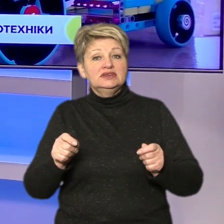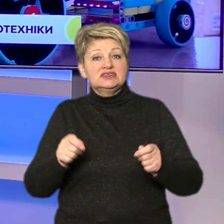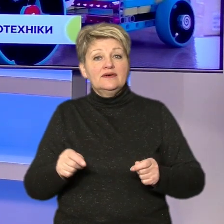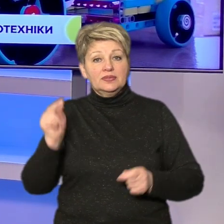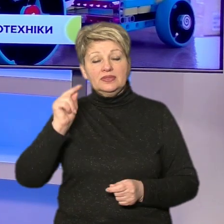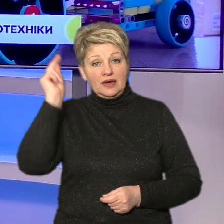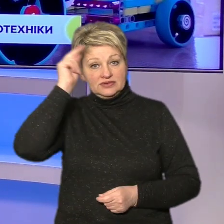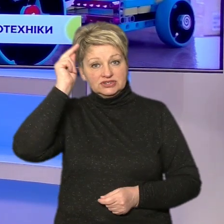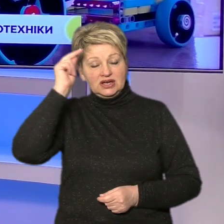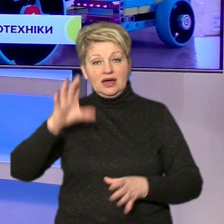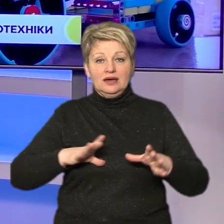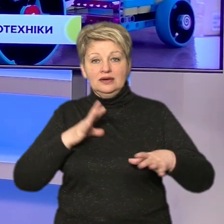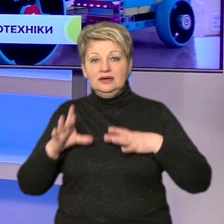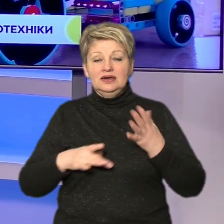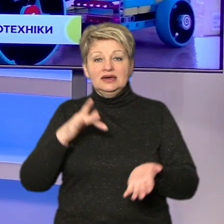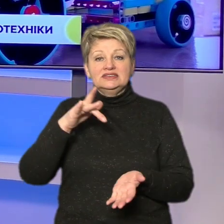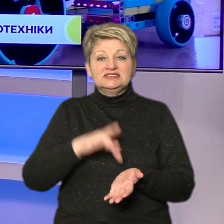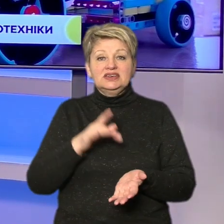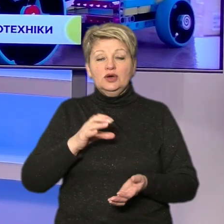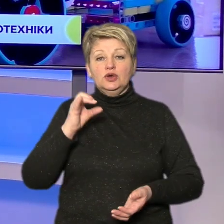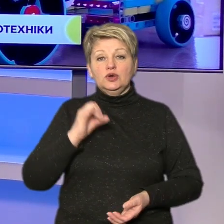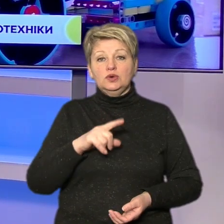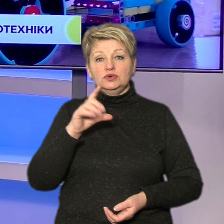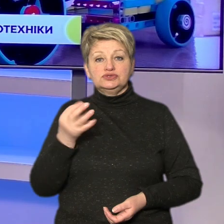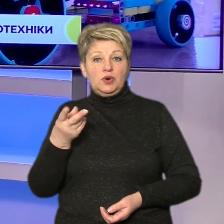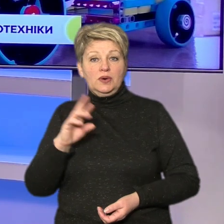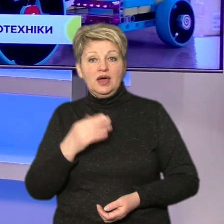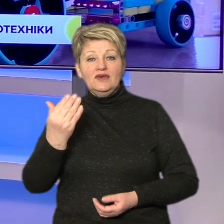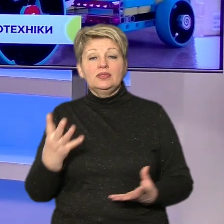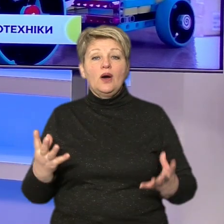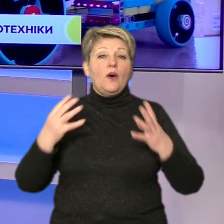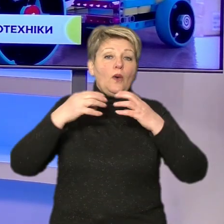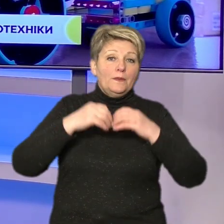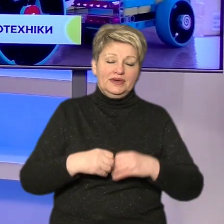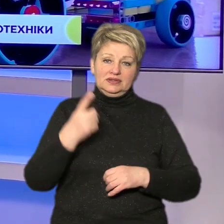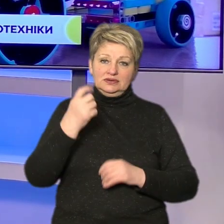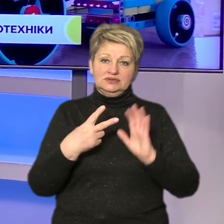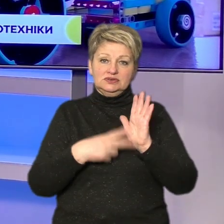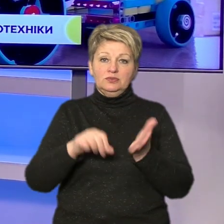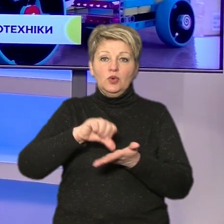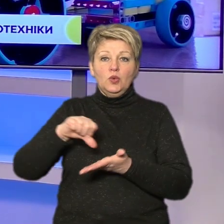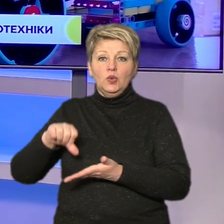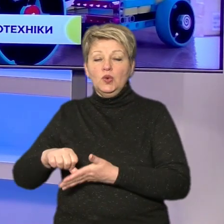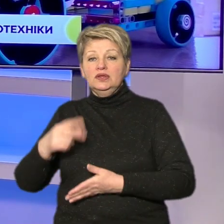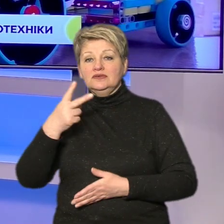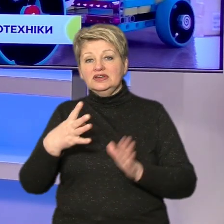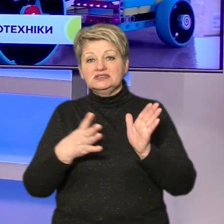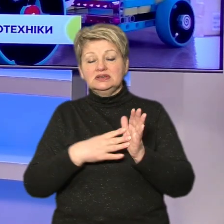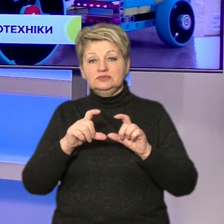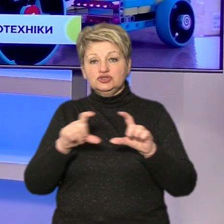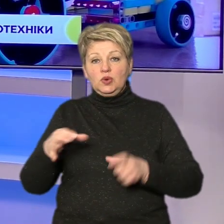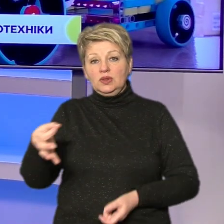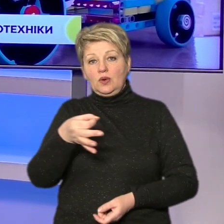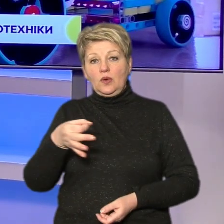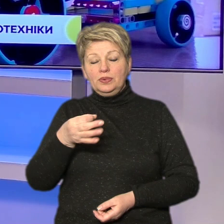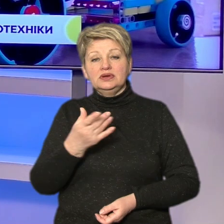навчально-тренінгового центру стем-освіти Юлія Зоря, він об'єднав 170 учасників із 29 шкіл області.